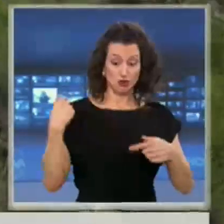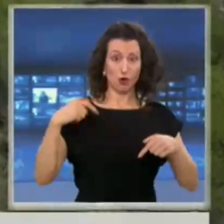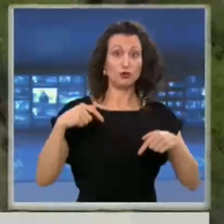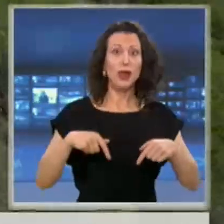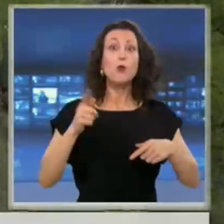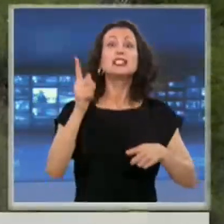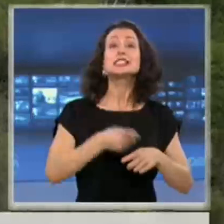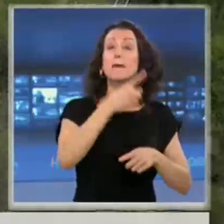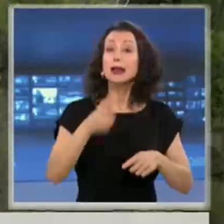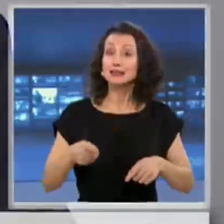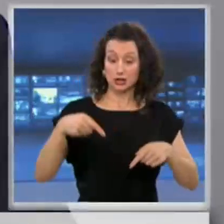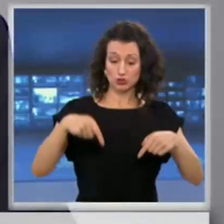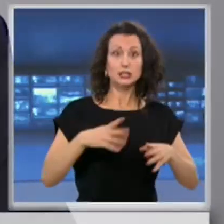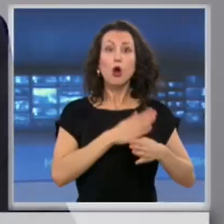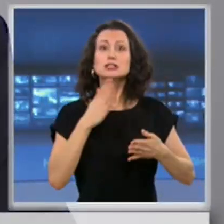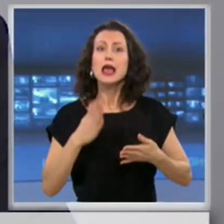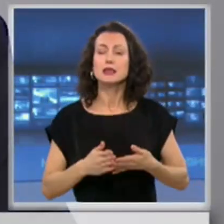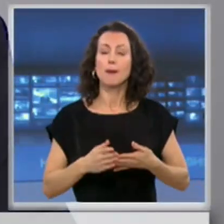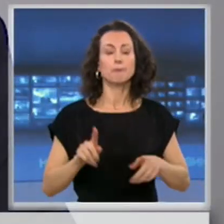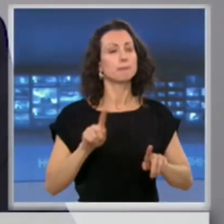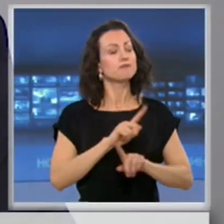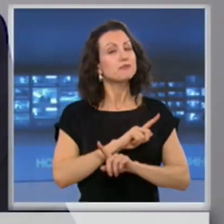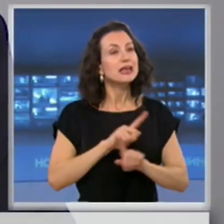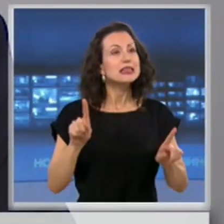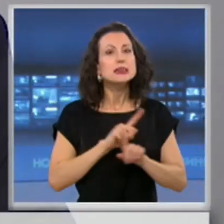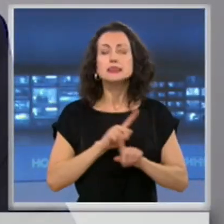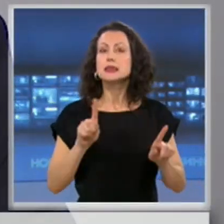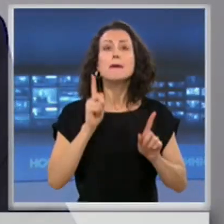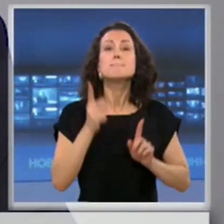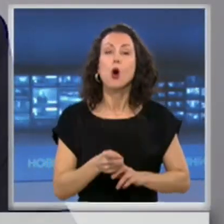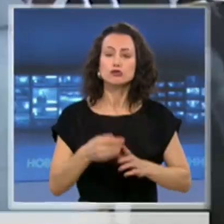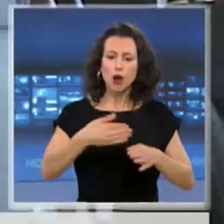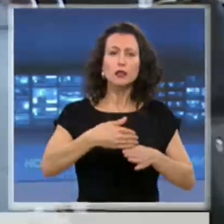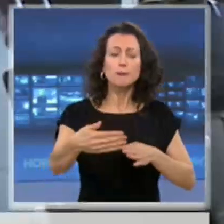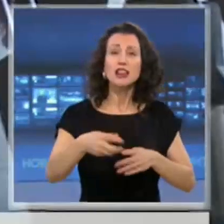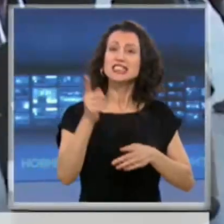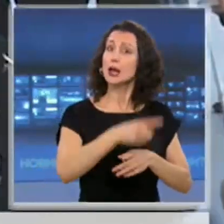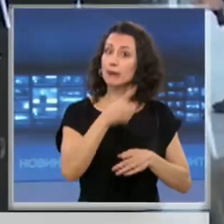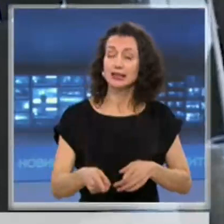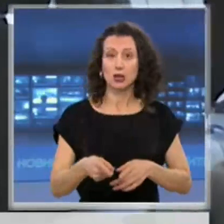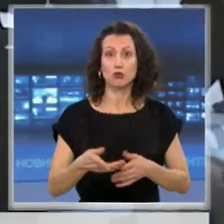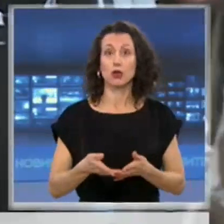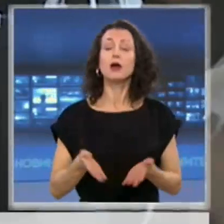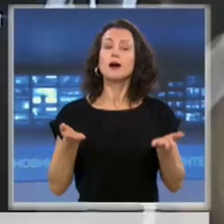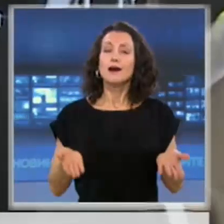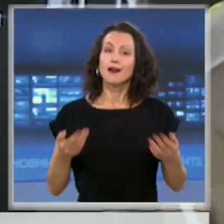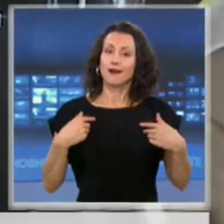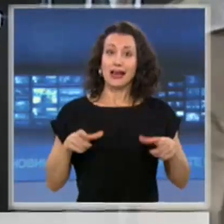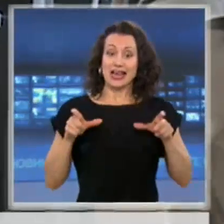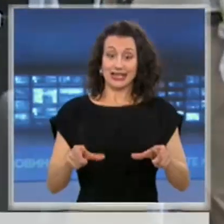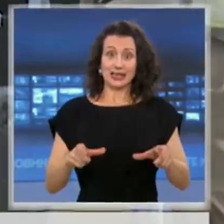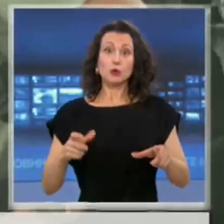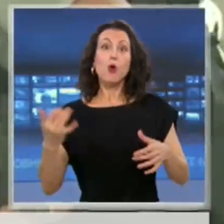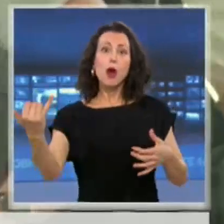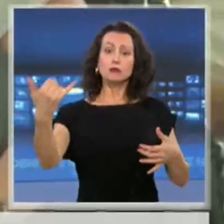което е забранено на този етап, няма да функционира от тук на татък. Карантината при влизане у нас, независимо дали